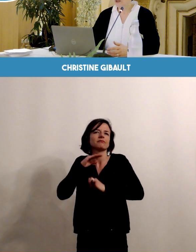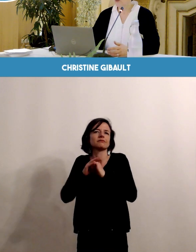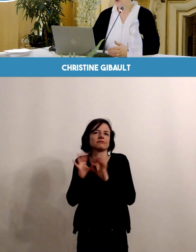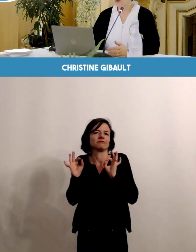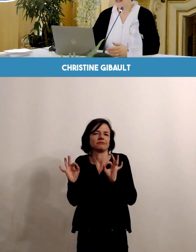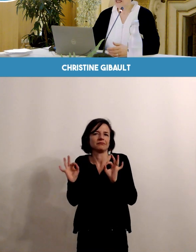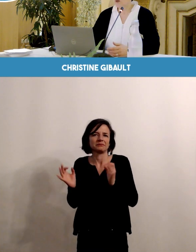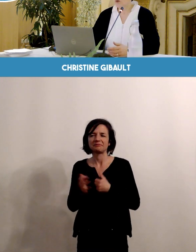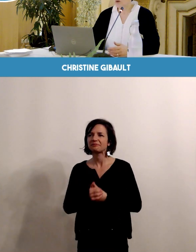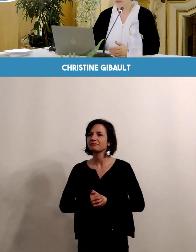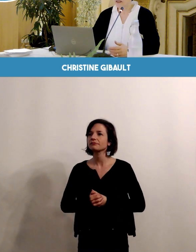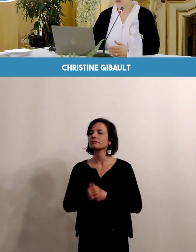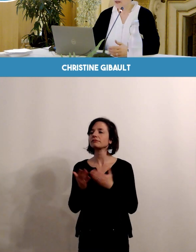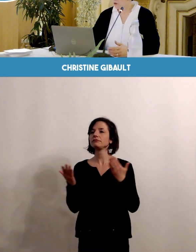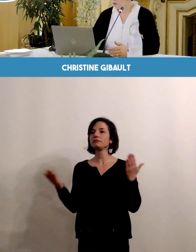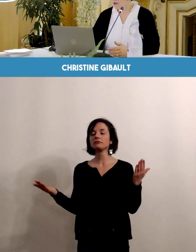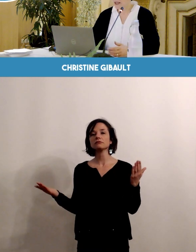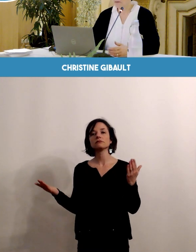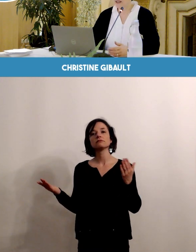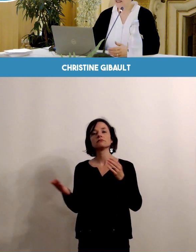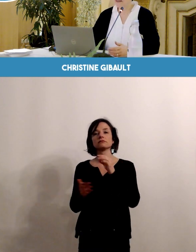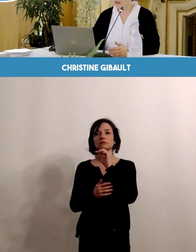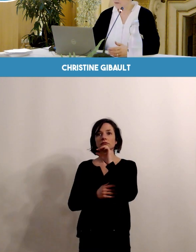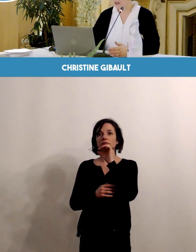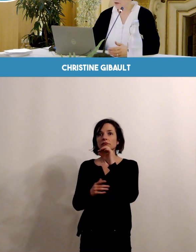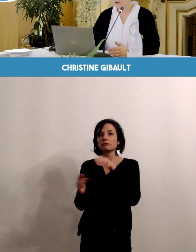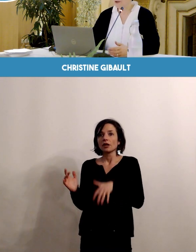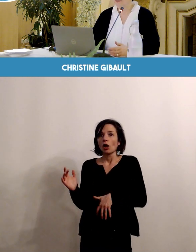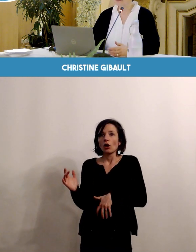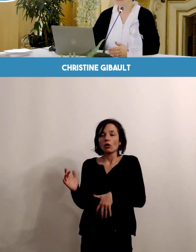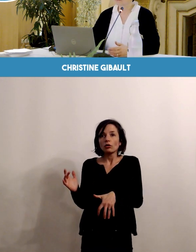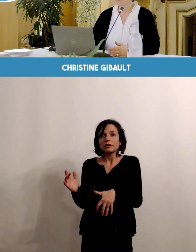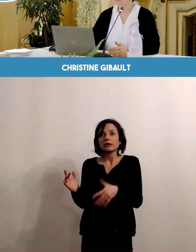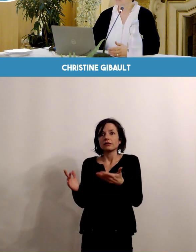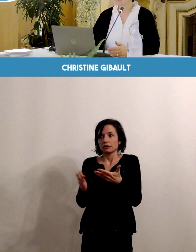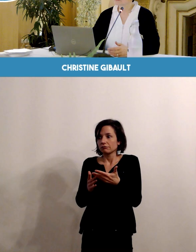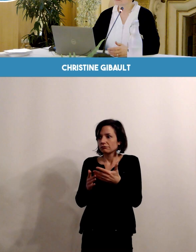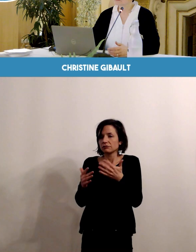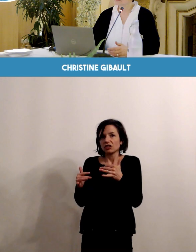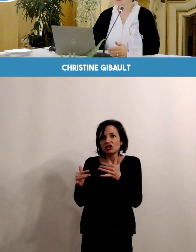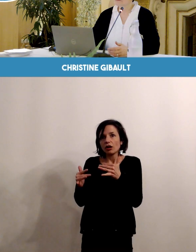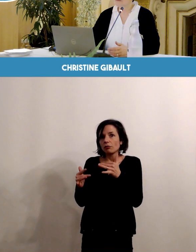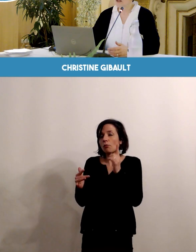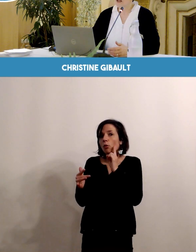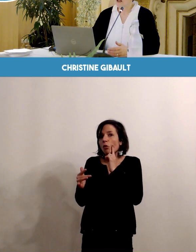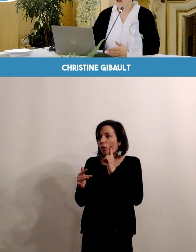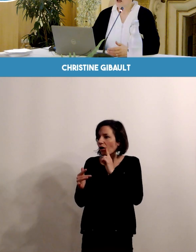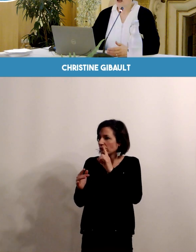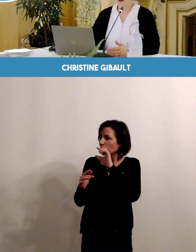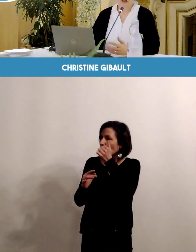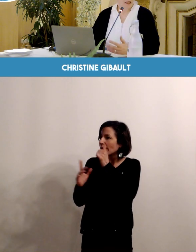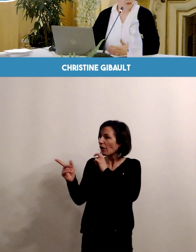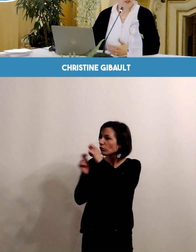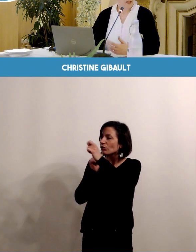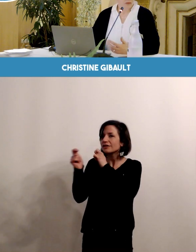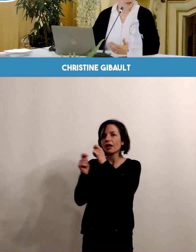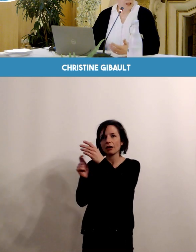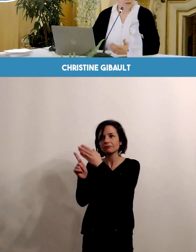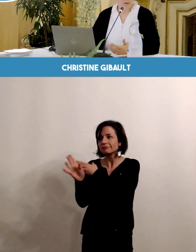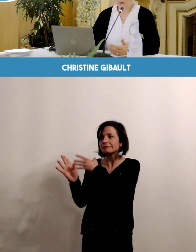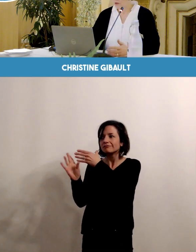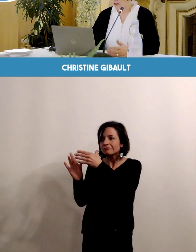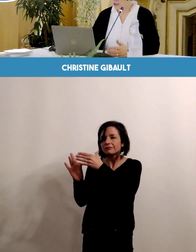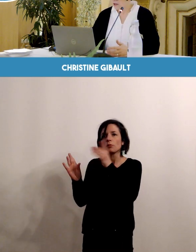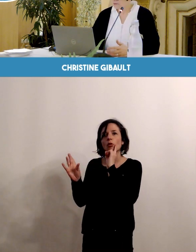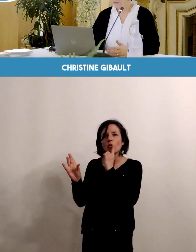Vous êtes en début de grossesse, pourquoi participer à un entretien prénatal précoce ? Alors là, cette fois-ci, vous